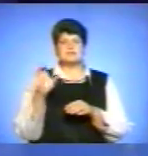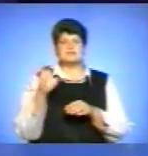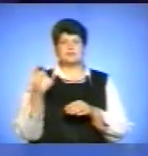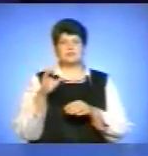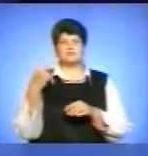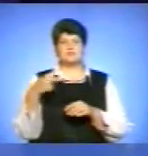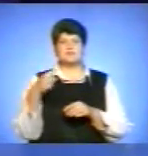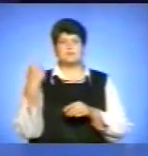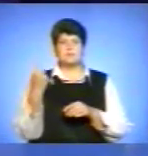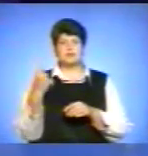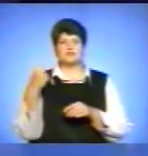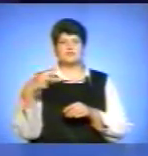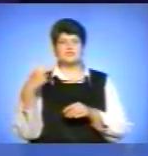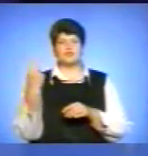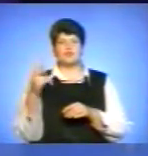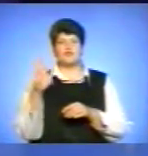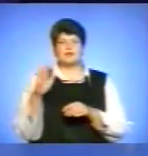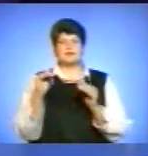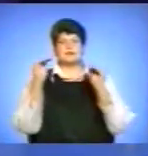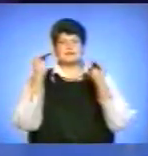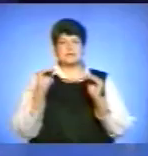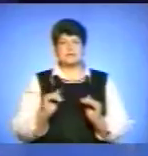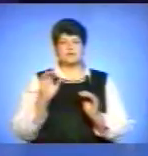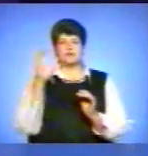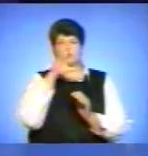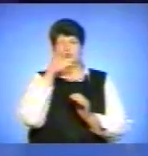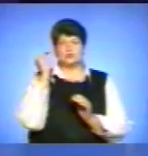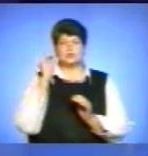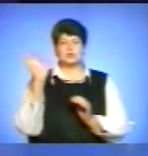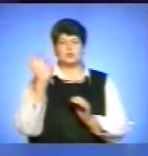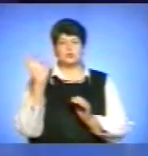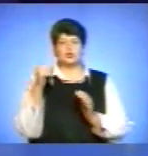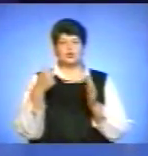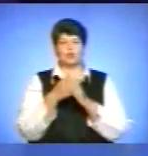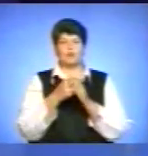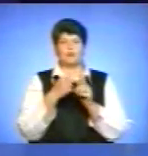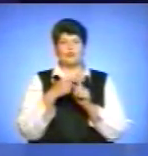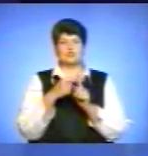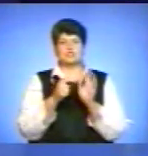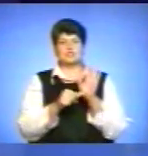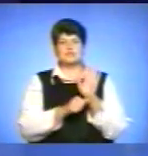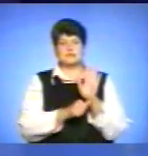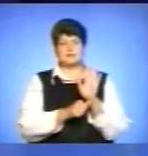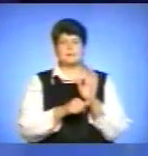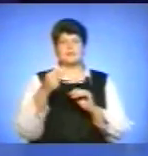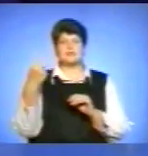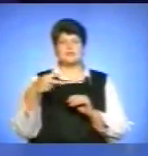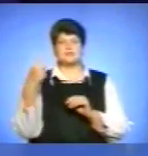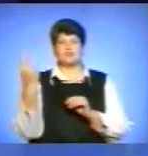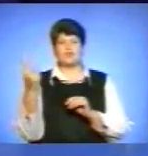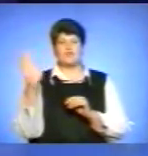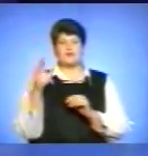21-22 вересня – зниження нічної температури повітря до плюс 6. 22 вересня при